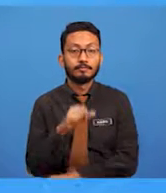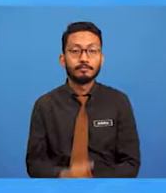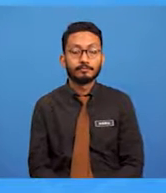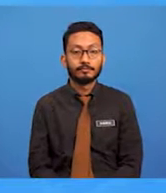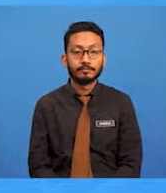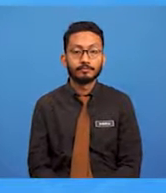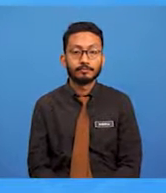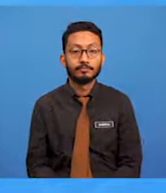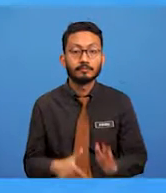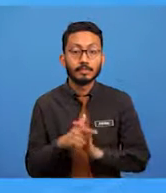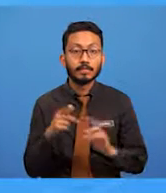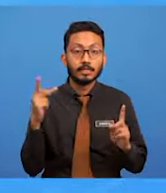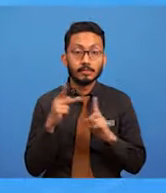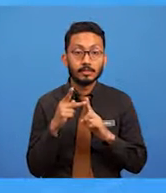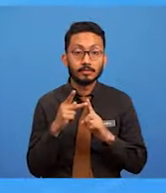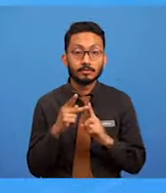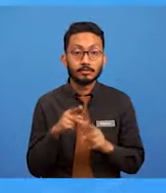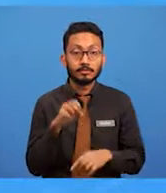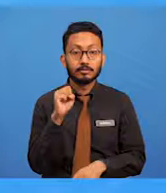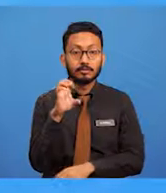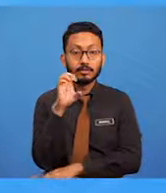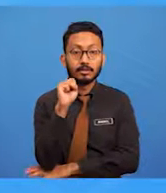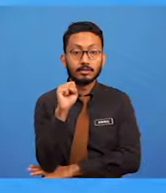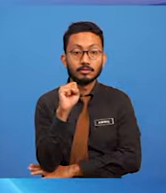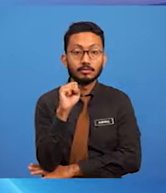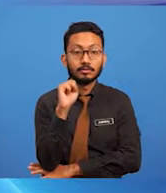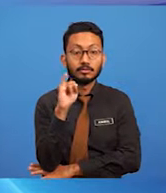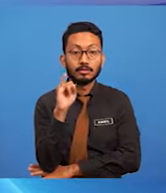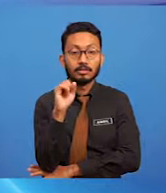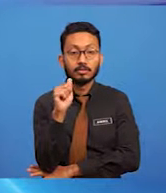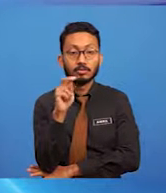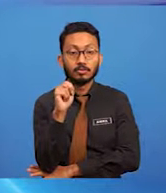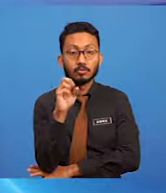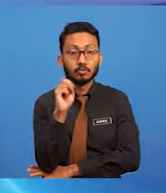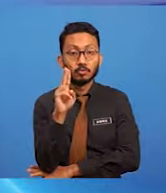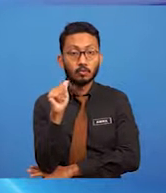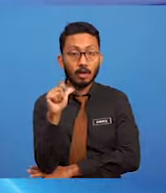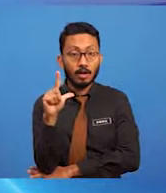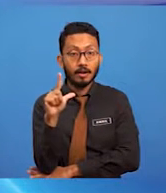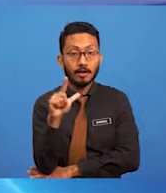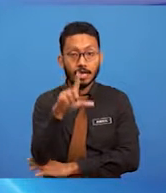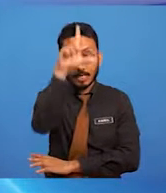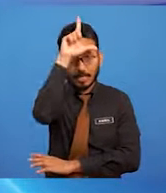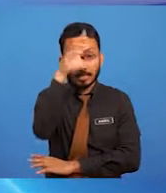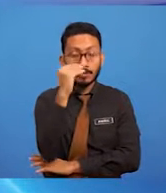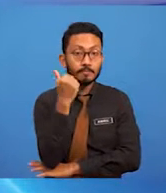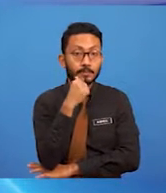lelaki ataupun perempuan. Seperti mana yang kita tahu warna merah jambu adalah